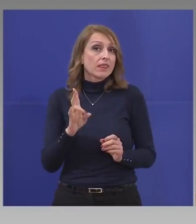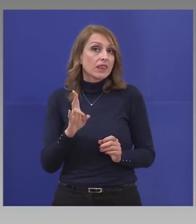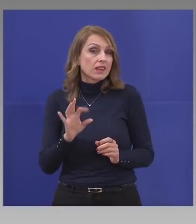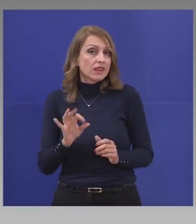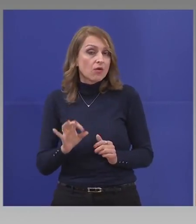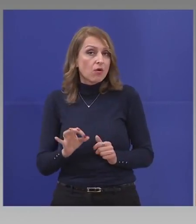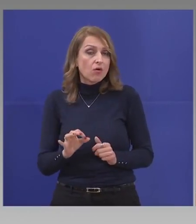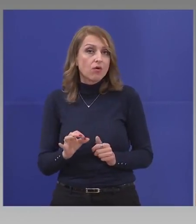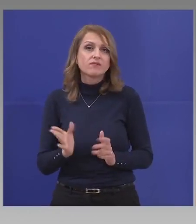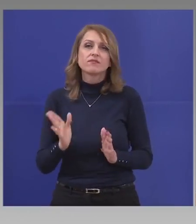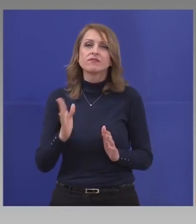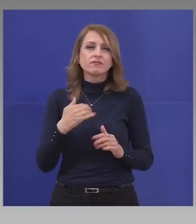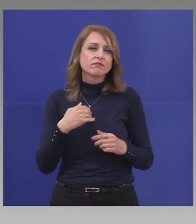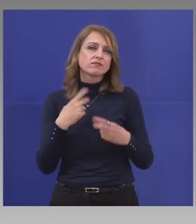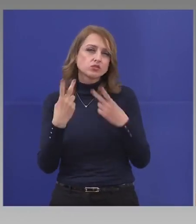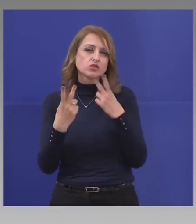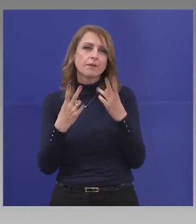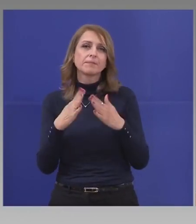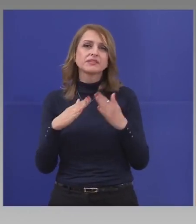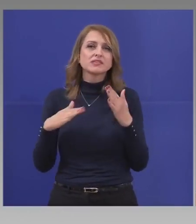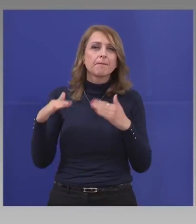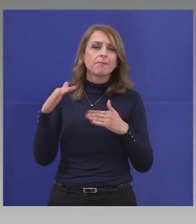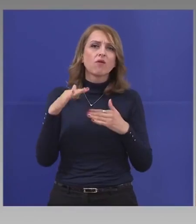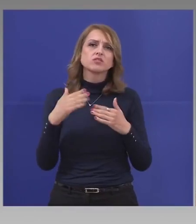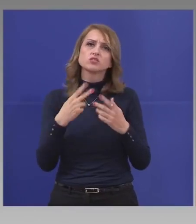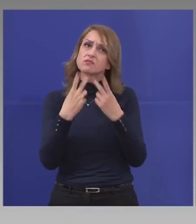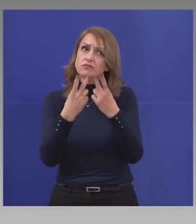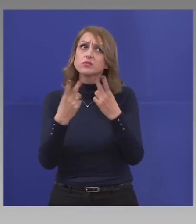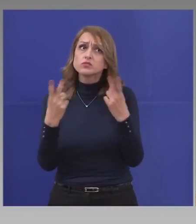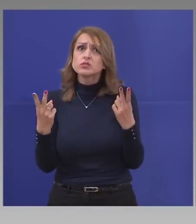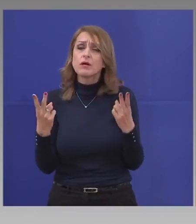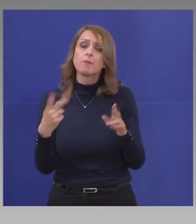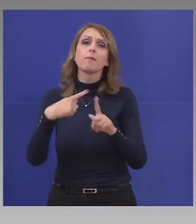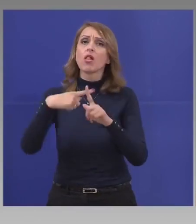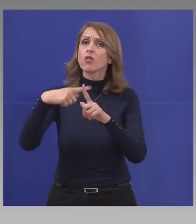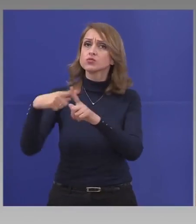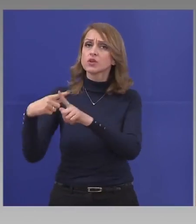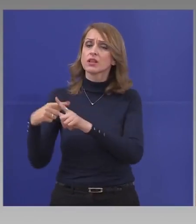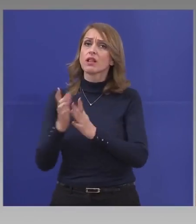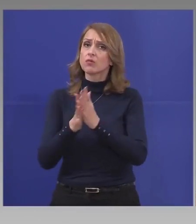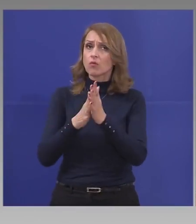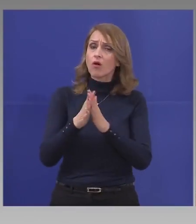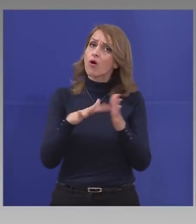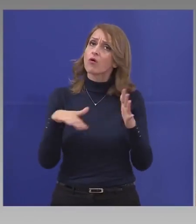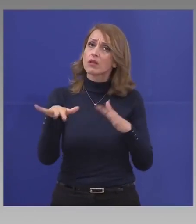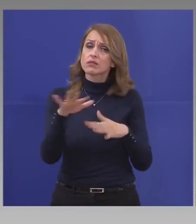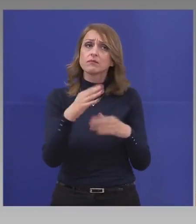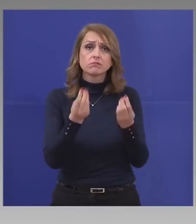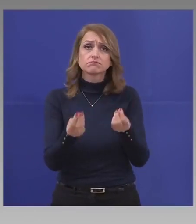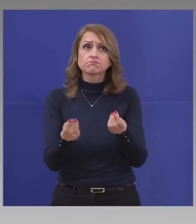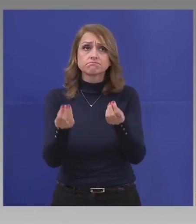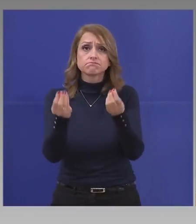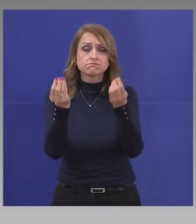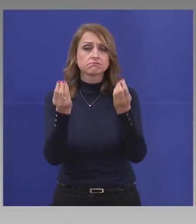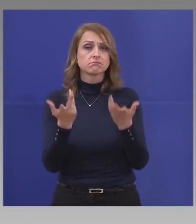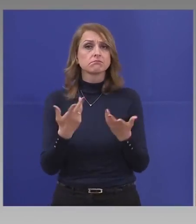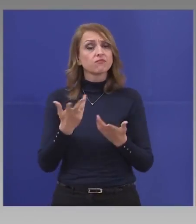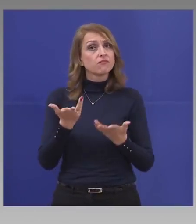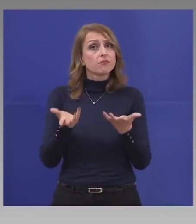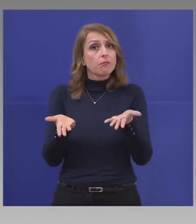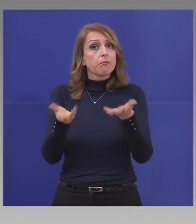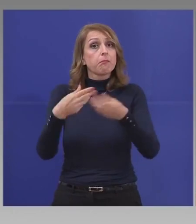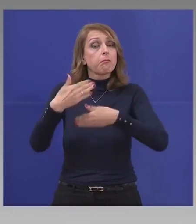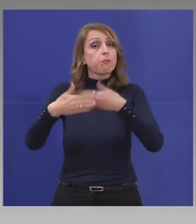но все поведу виждам положителното. Все повече хората се дисциплинират,